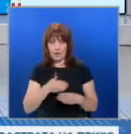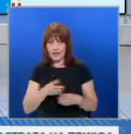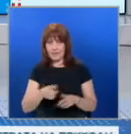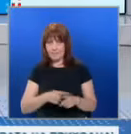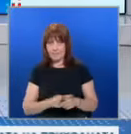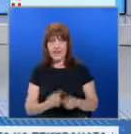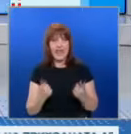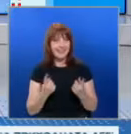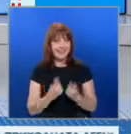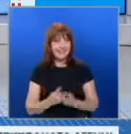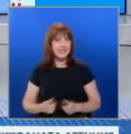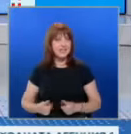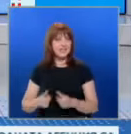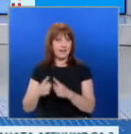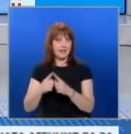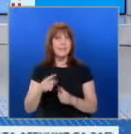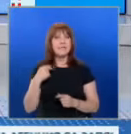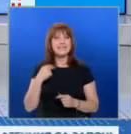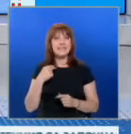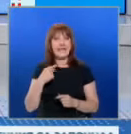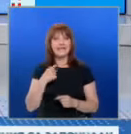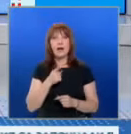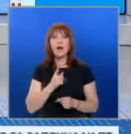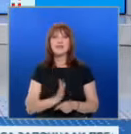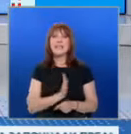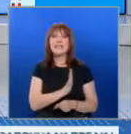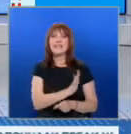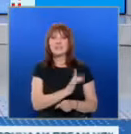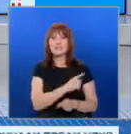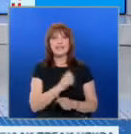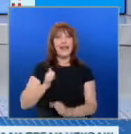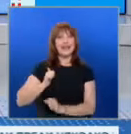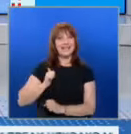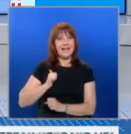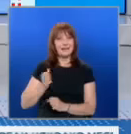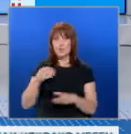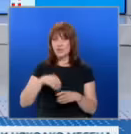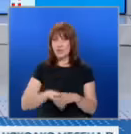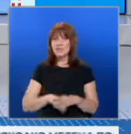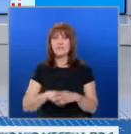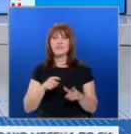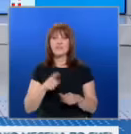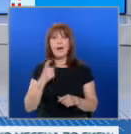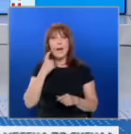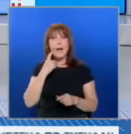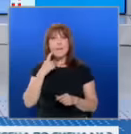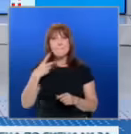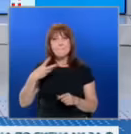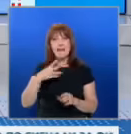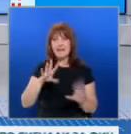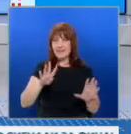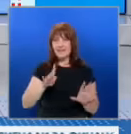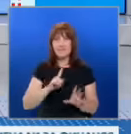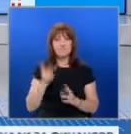На срещата на върха в Рига президентите на страни от източния фланг на НАТО, които участват във формата Б-9, не